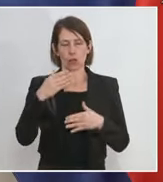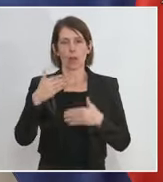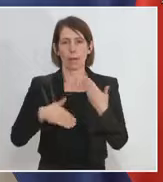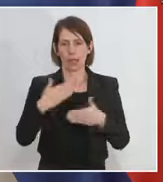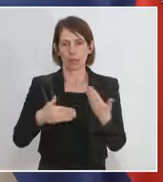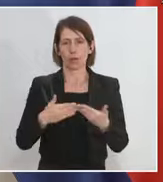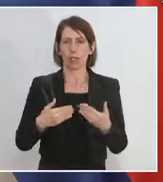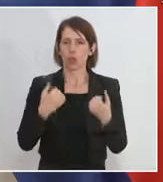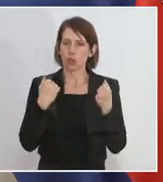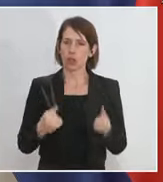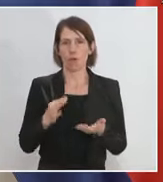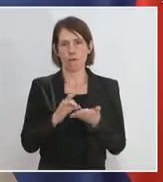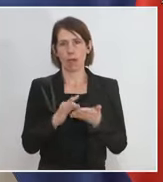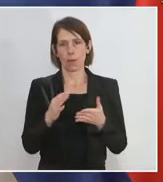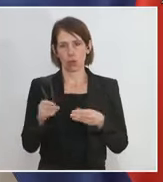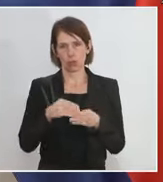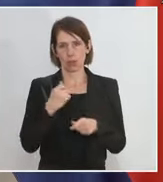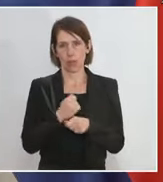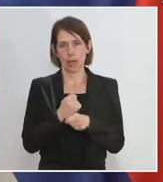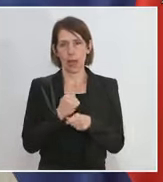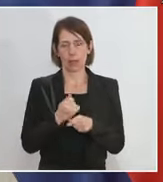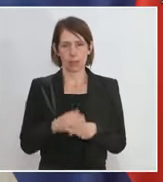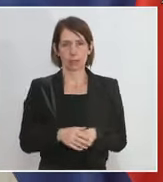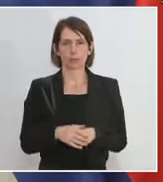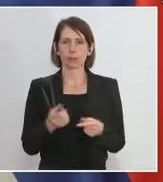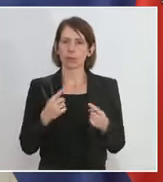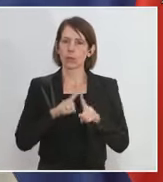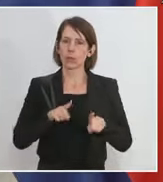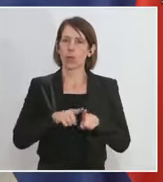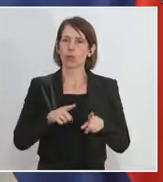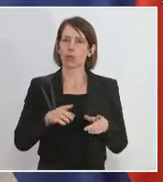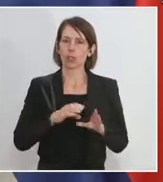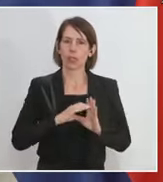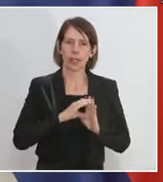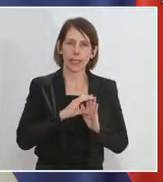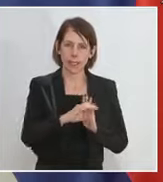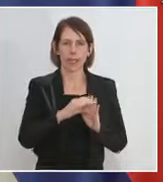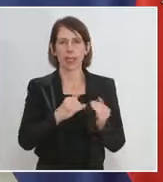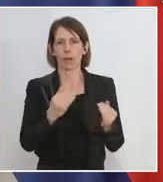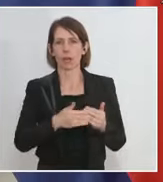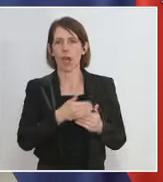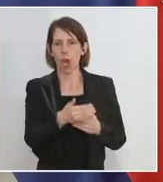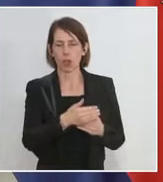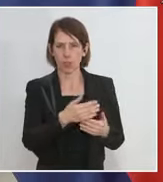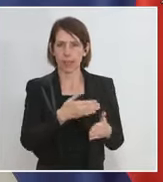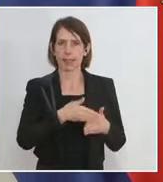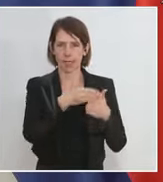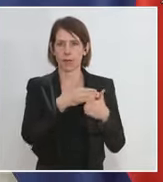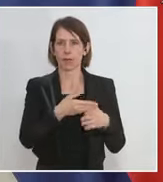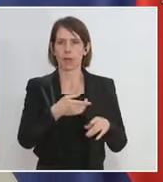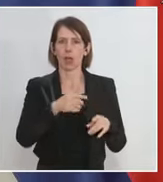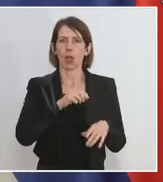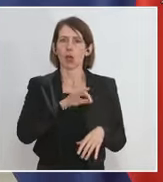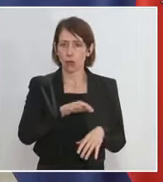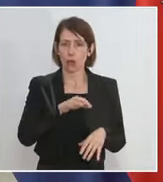der Region sein. Und wir werden im Laufe dieses Jahres aus den verschiedenen Kanälen, also nicht nur Auslandskatastrophen von 15 Millionen Euro für